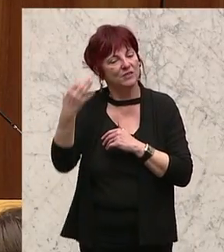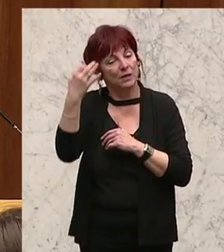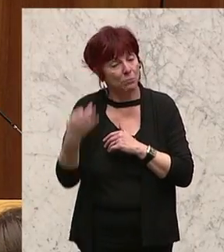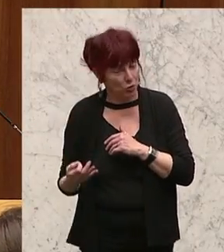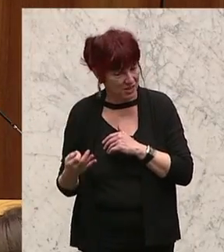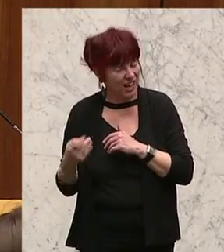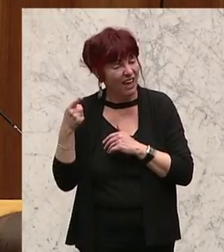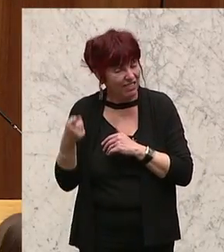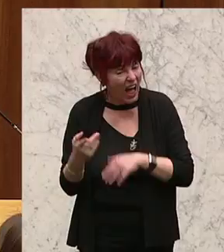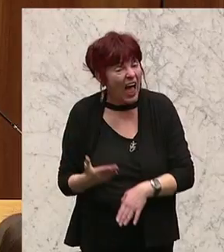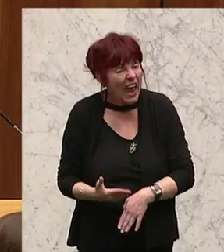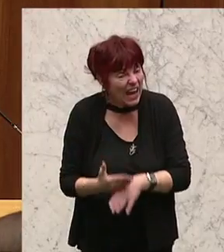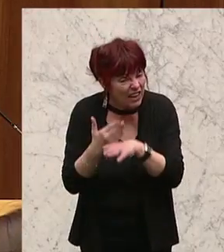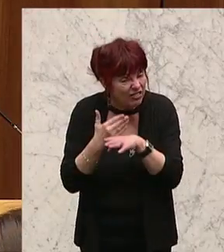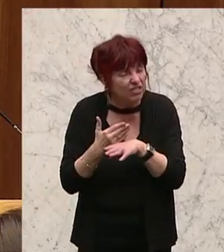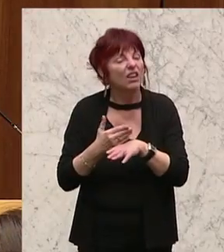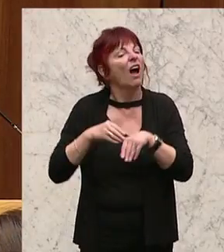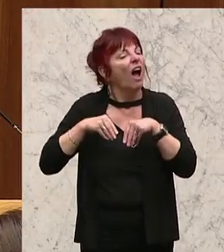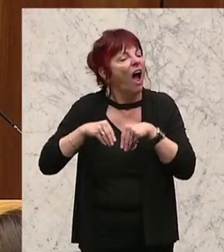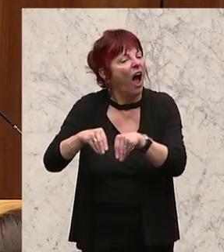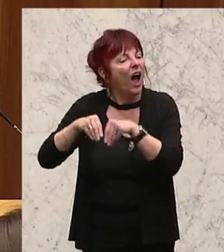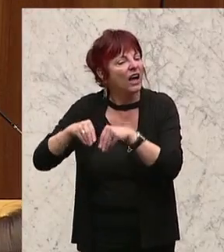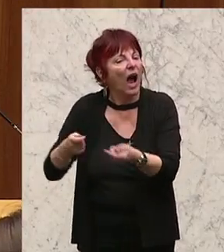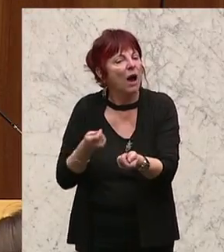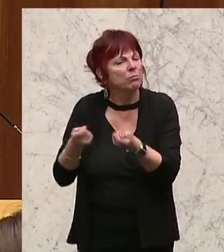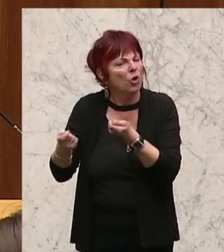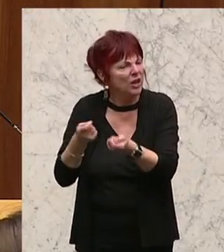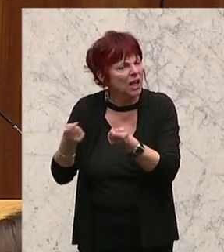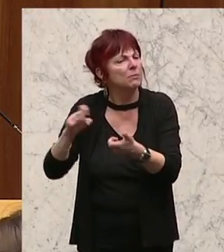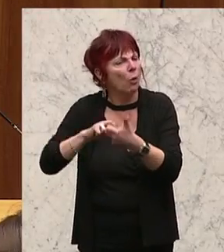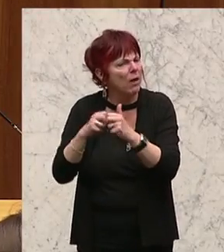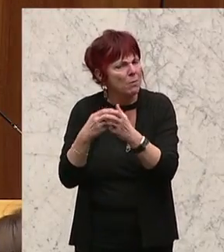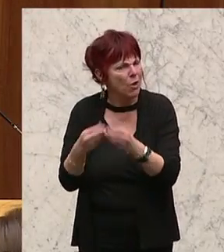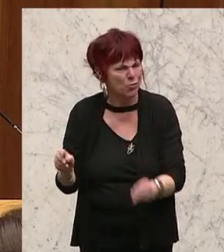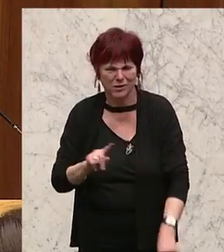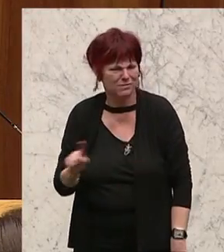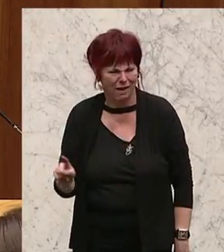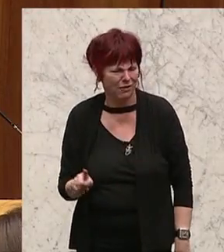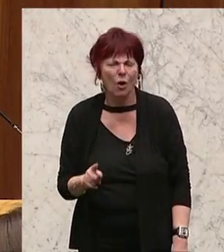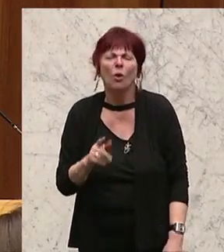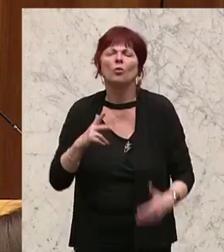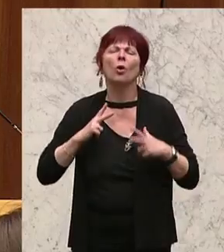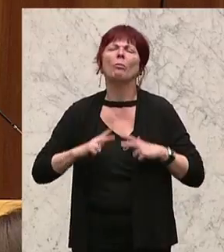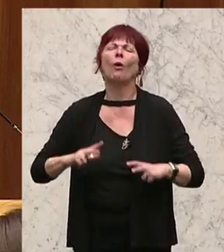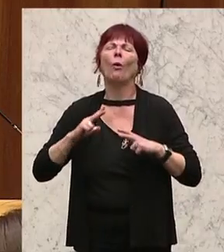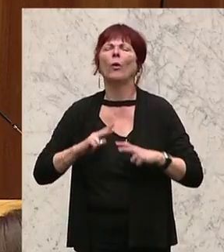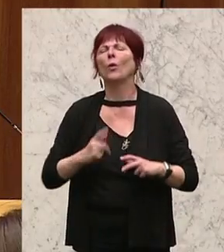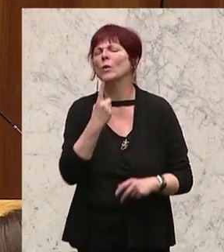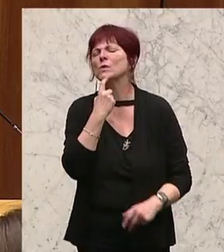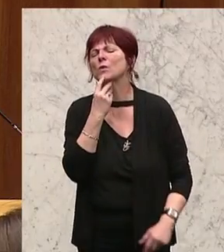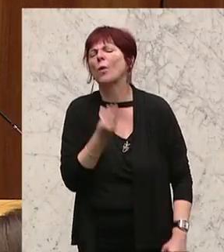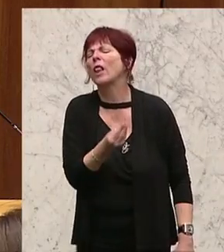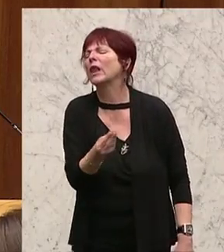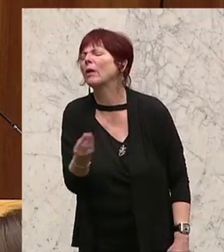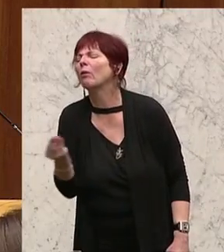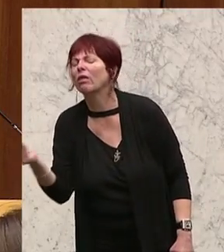Probleme der Agrarpolitik nicht. Es ist eine Beruhigungsbille, und es ist sehr verwunderlich, wenn der Präsident, und das immerhin für die, es nicht wissen, der Präsident Schulter ist